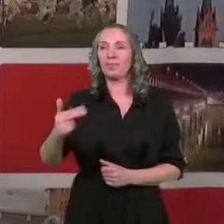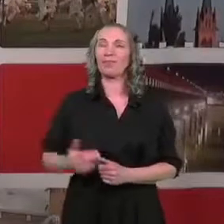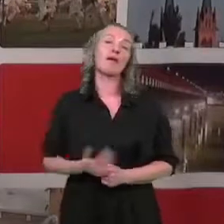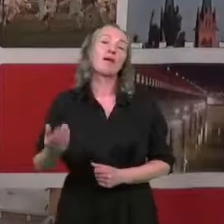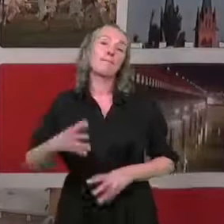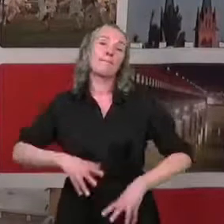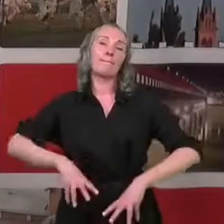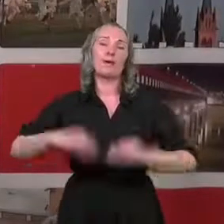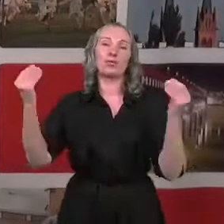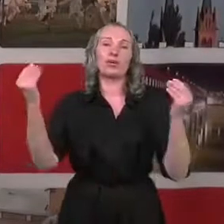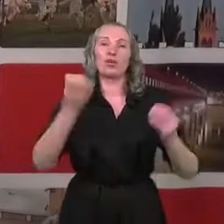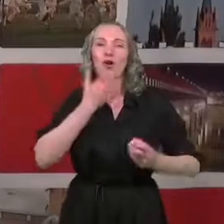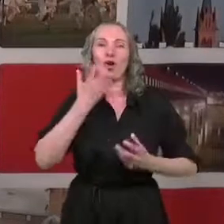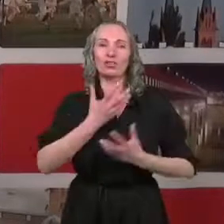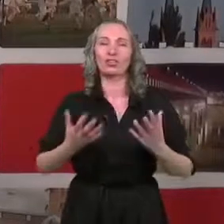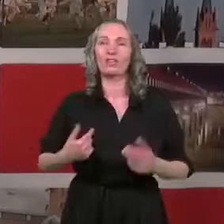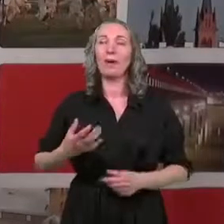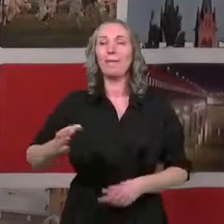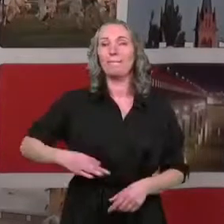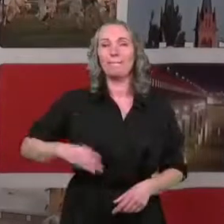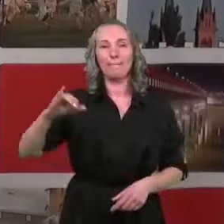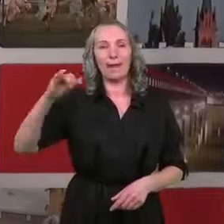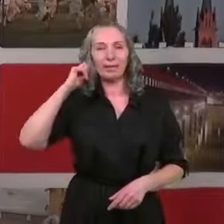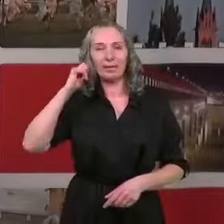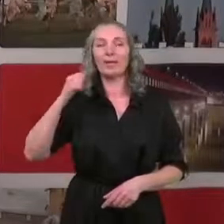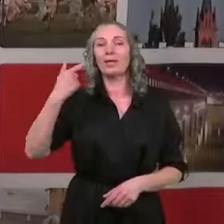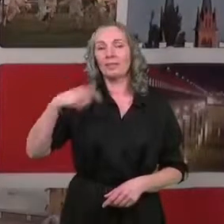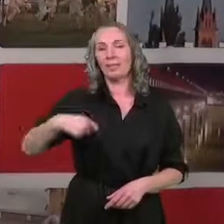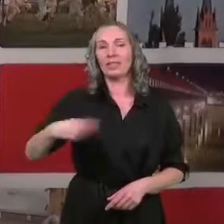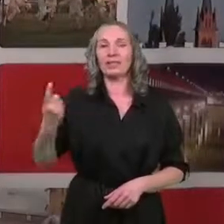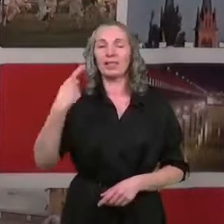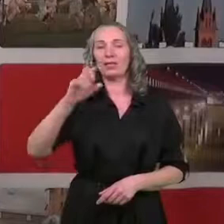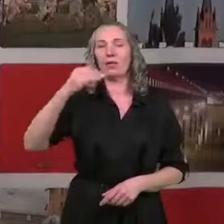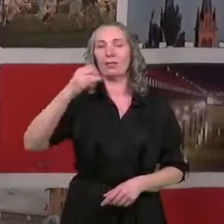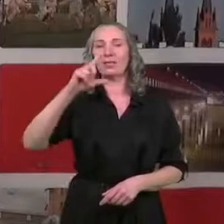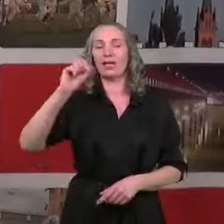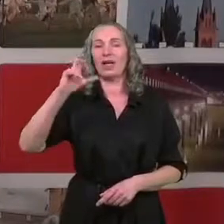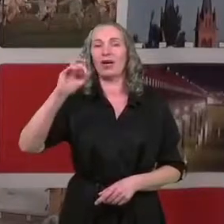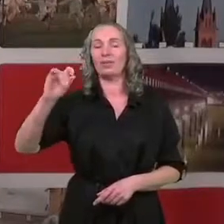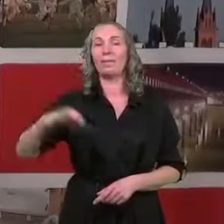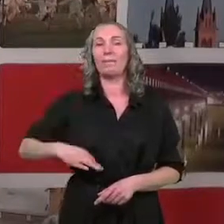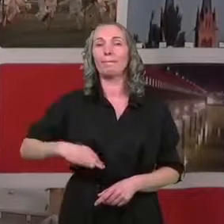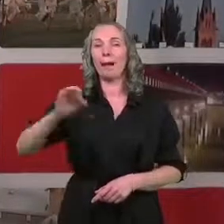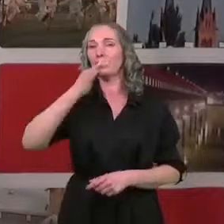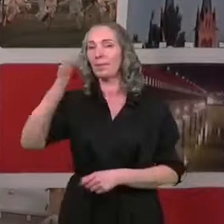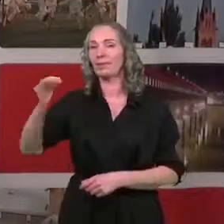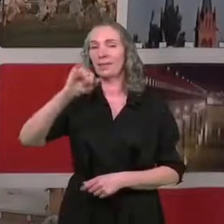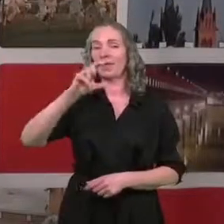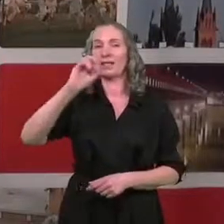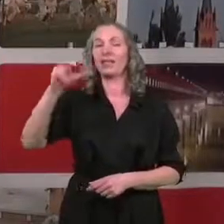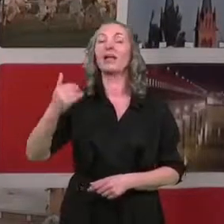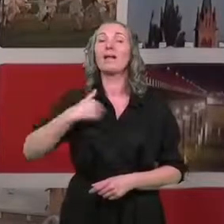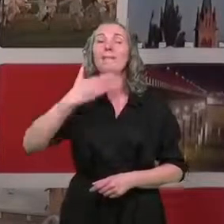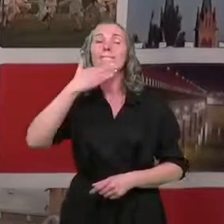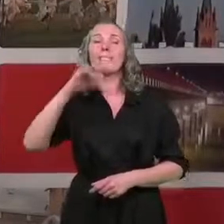zacznijmy na rozgrzewkę od Pani Prezydent Domiceli Kopaczewskiej. Pytanie od Pana Jacka. Pewnie na